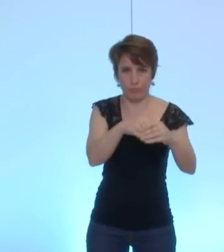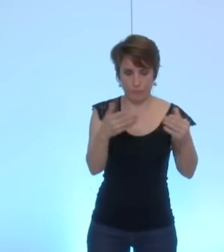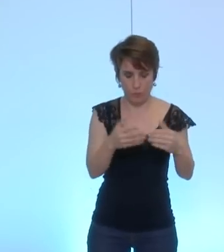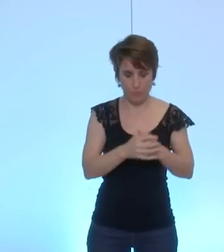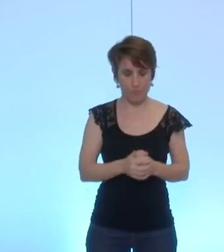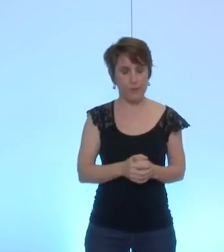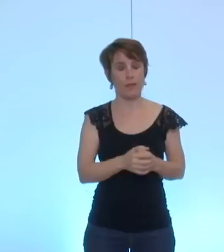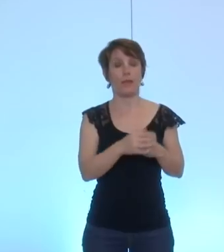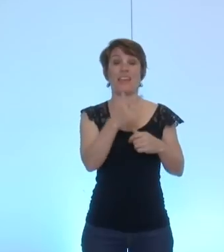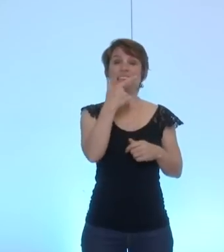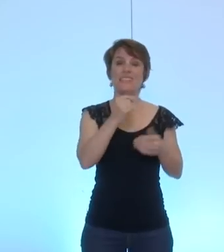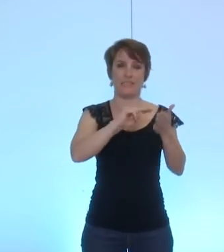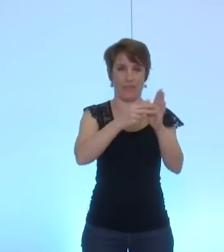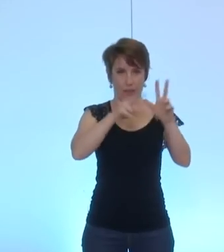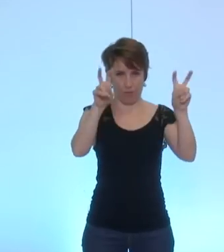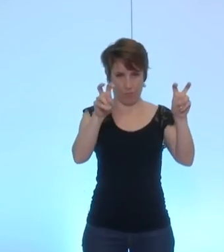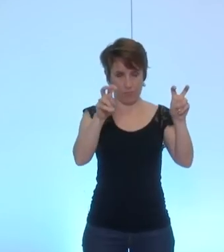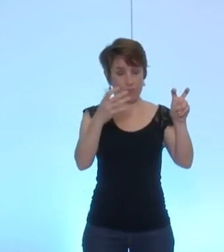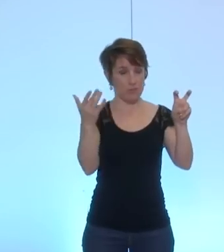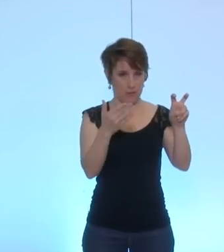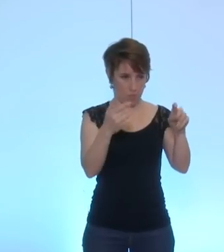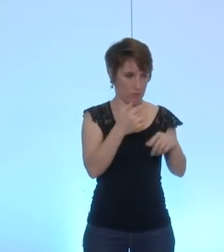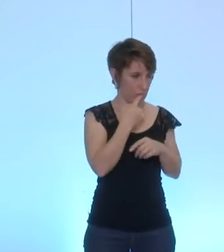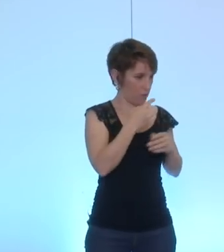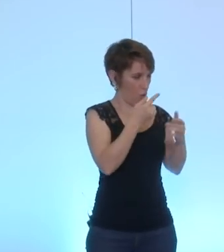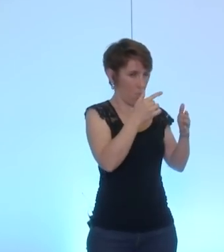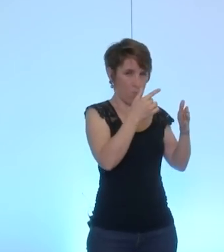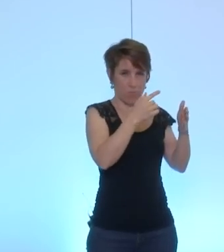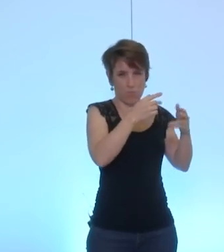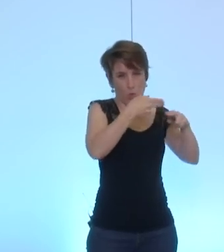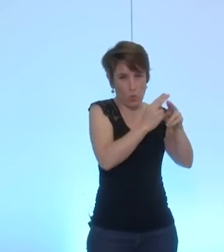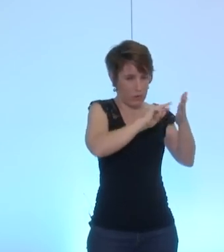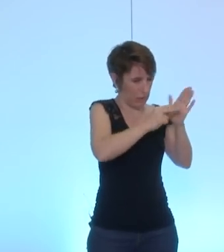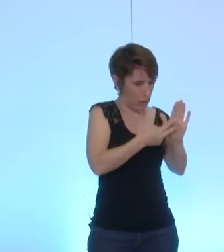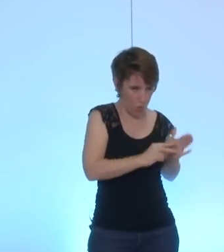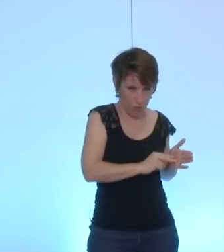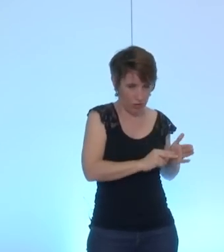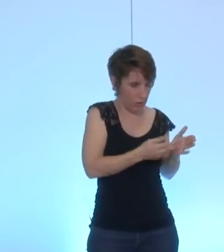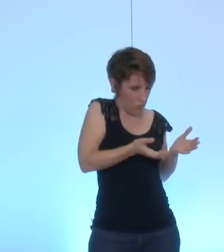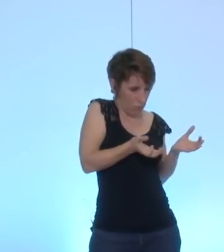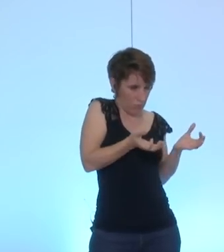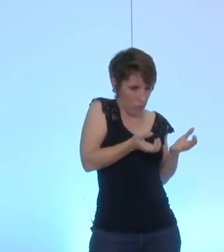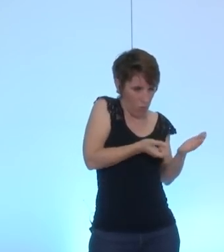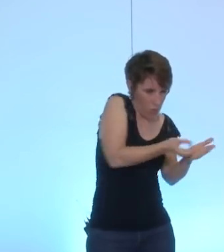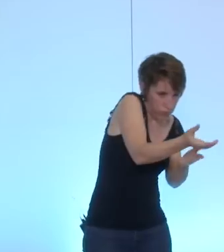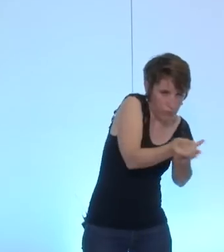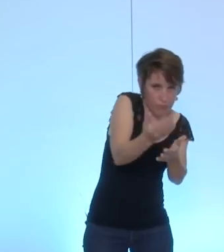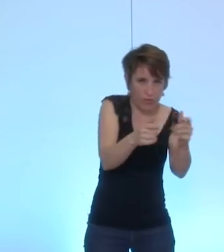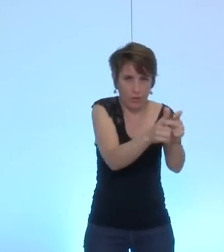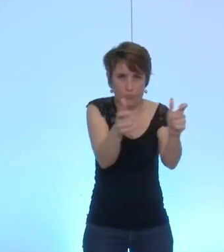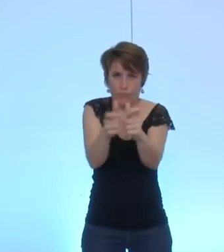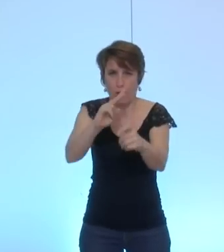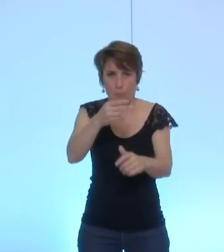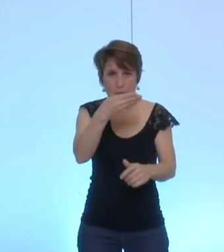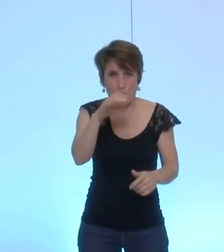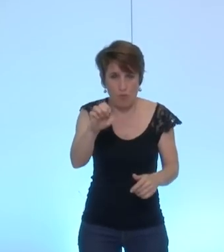objectifs d'EasyTech sont clairs. C'est un transfert industriel vers des PME, de briques technologiques, des laboratoires de recherche publique sur des innovations